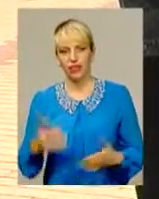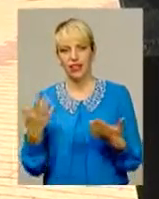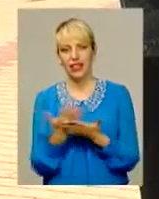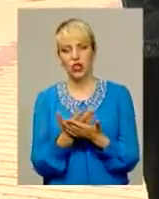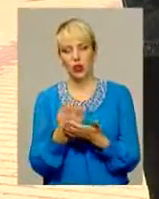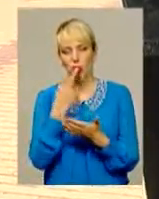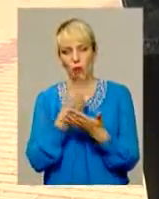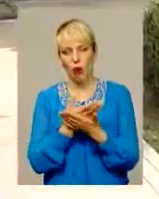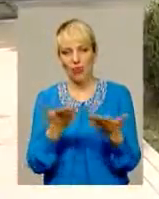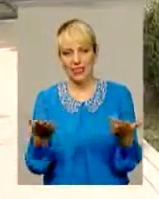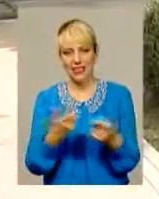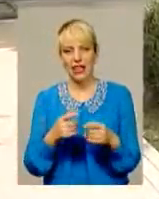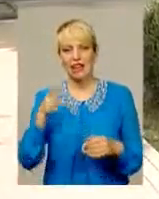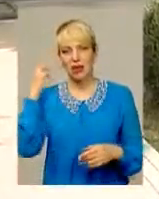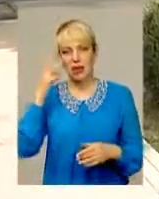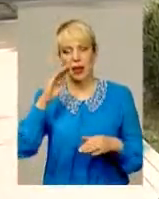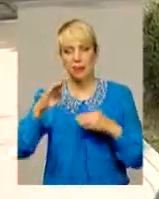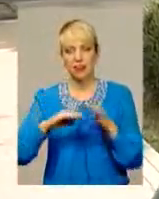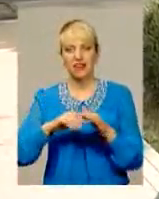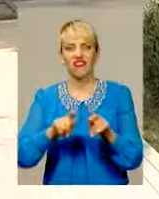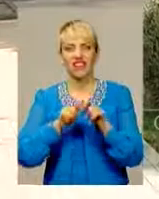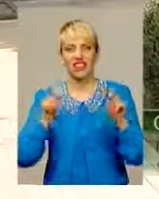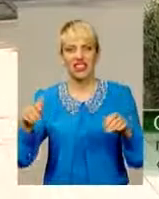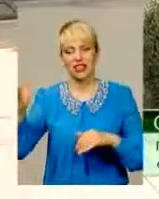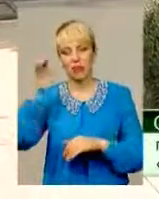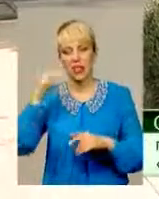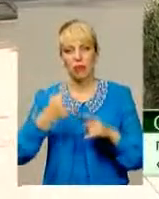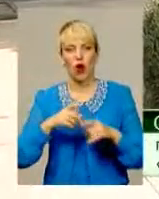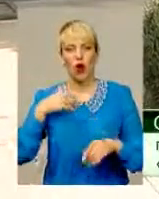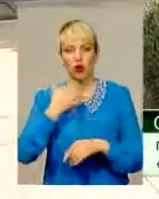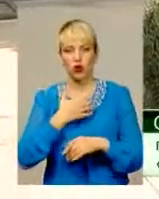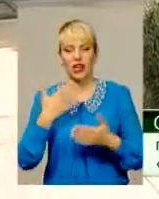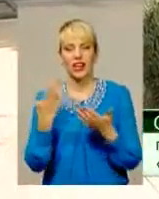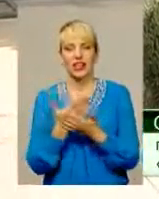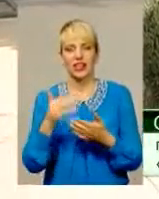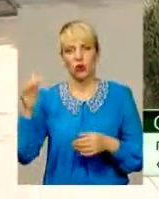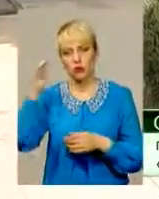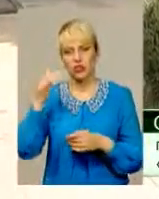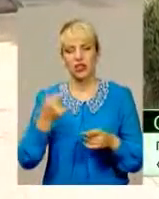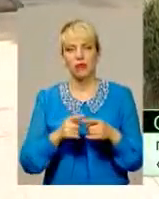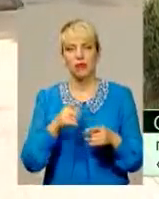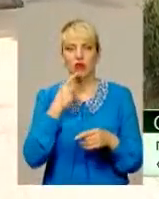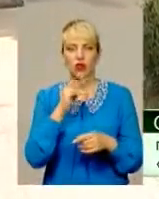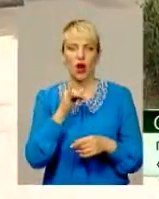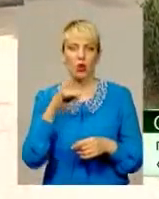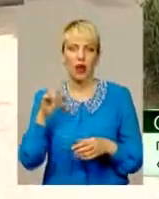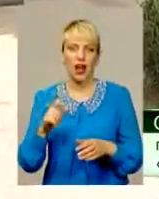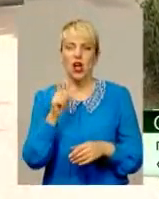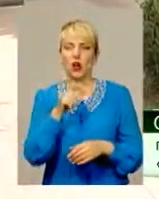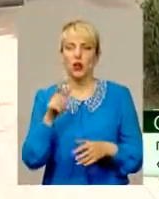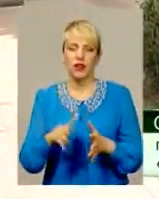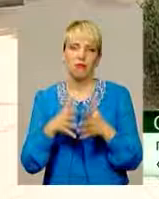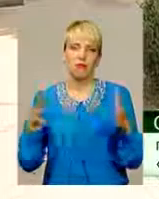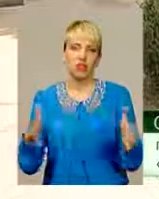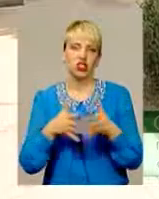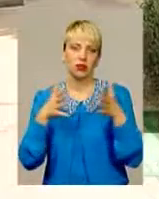Кінопокази в Хмельницькому під відкритим небом дуже актуальні. Кіно просто небо, воно просто йде на ура. З кожним разом людей стає все більше